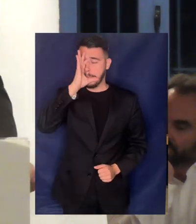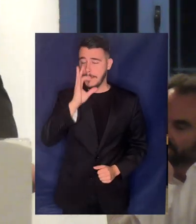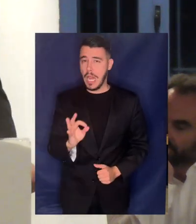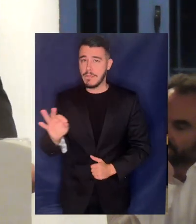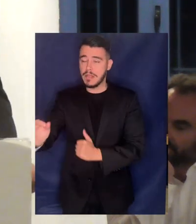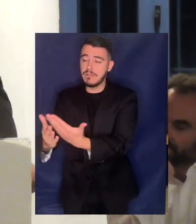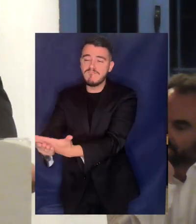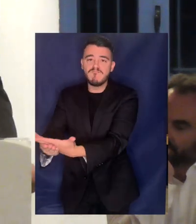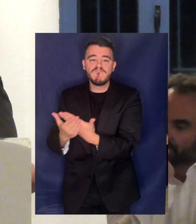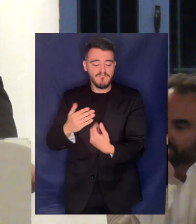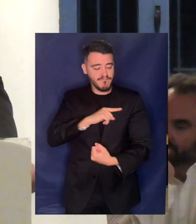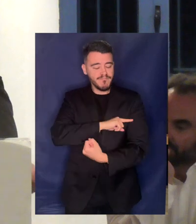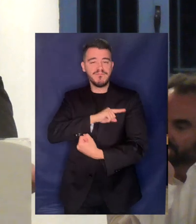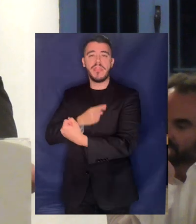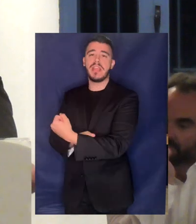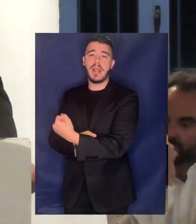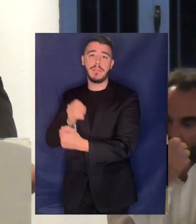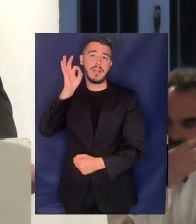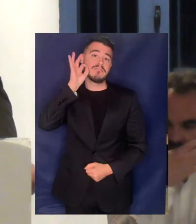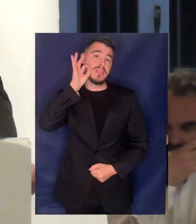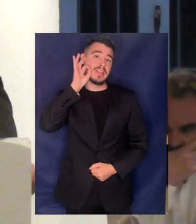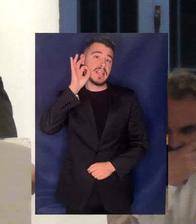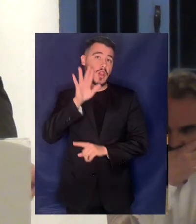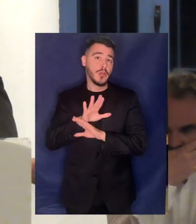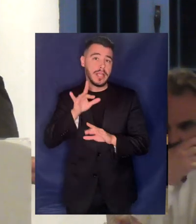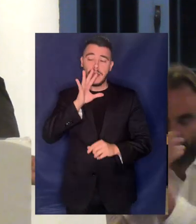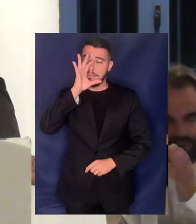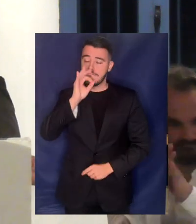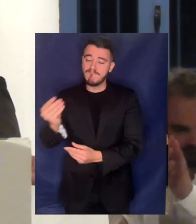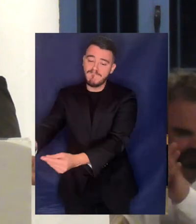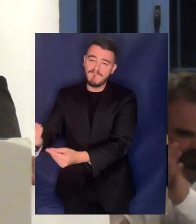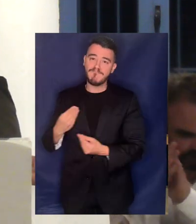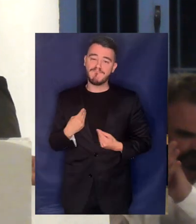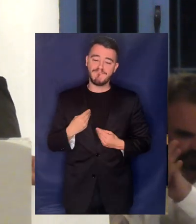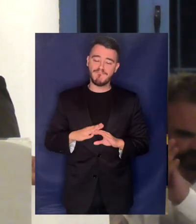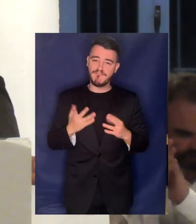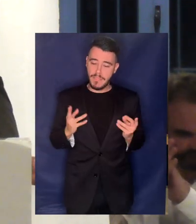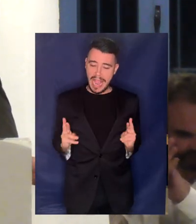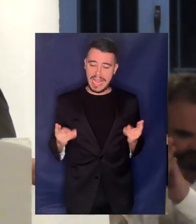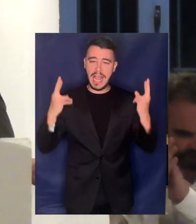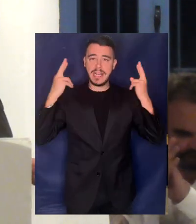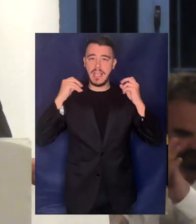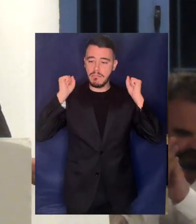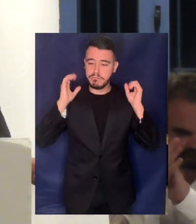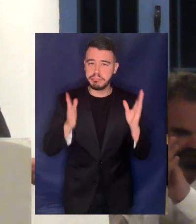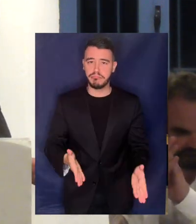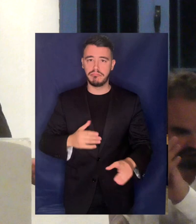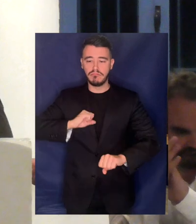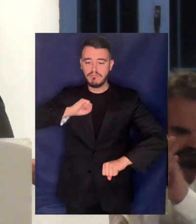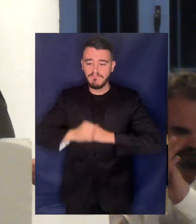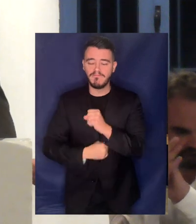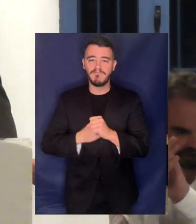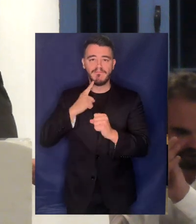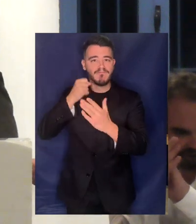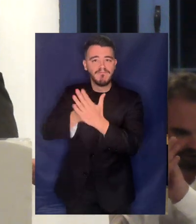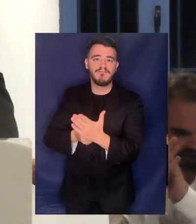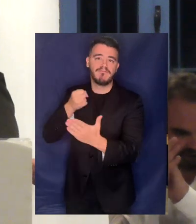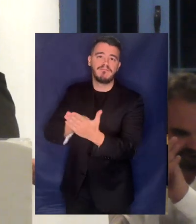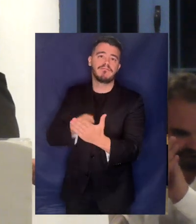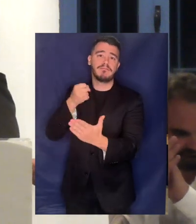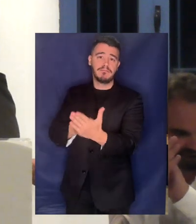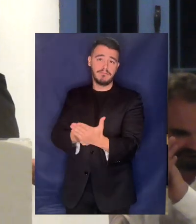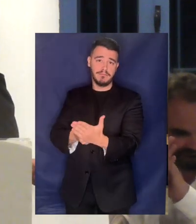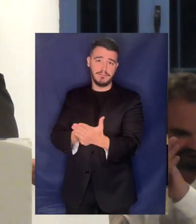Θεσσαλονίκη να αντιμετωπίσουμε καταστάσεις αγώνων και ένα θερμόχυρο τρόπιμα της αξίζει Στη